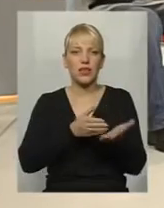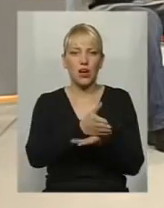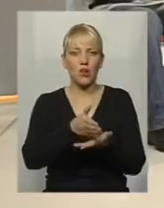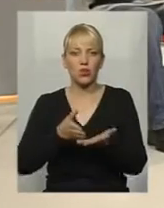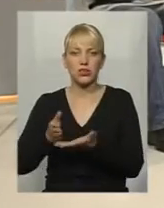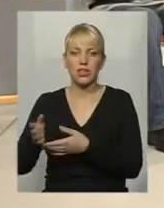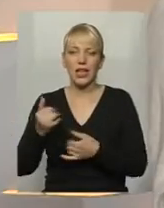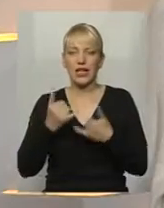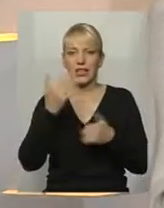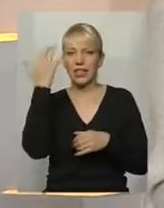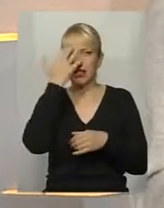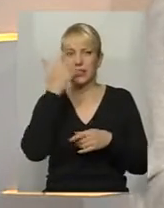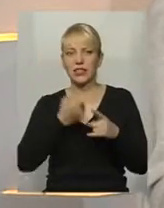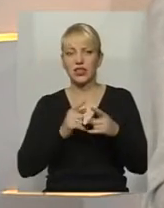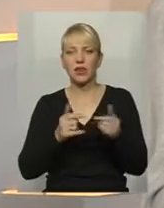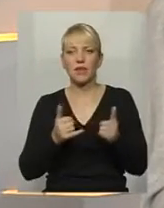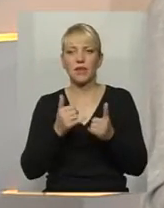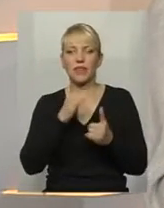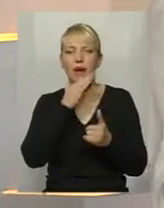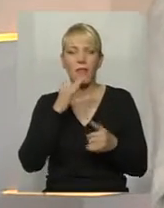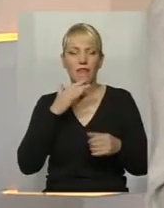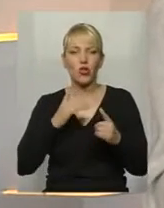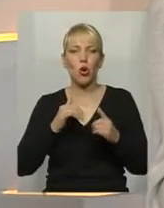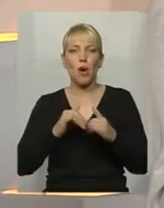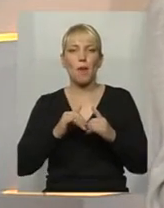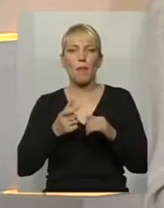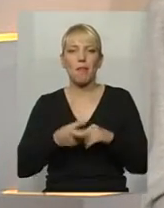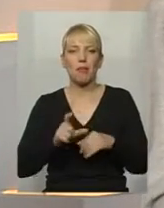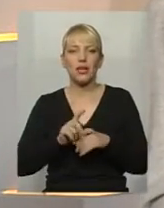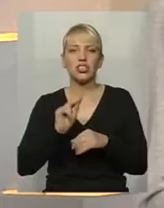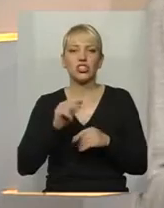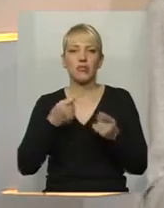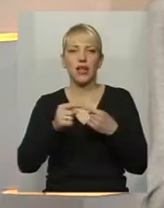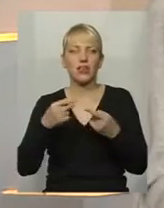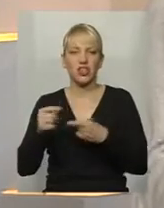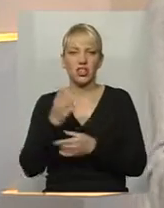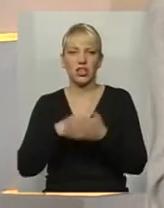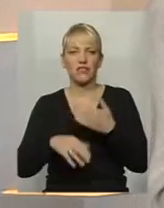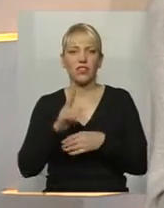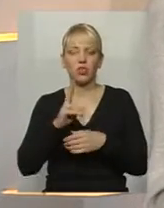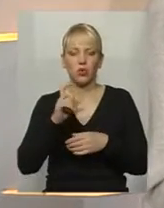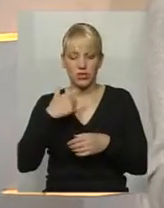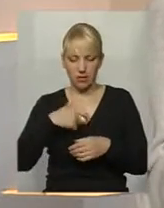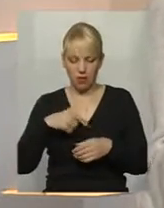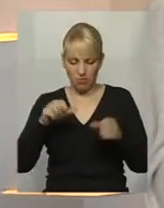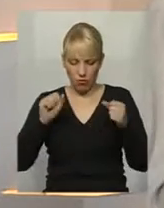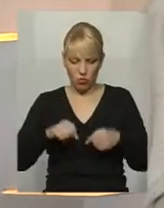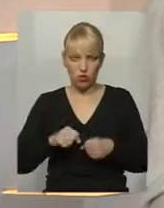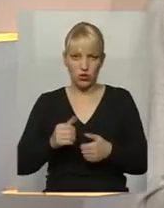їх набагато більше, чим для зрячих інвалідів, які можуть себе обійти, можуть бачити,